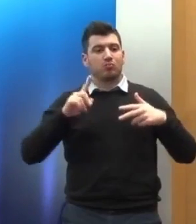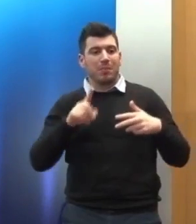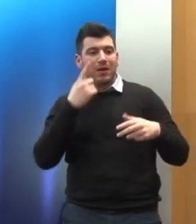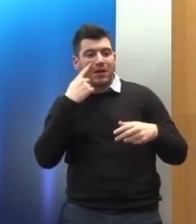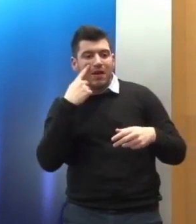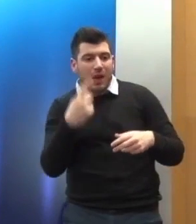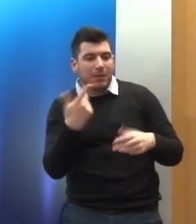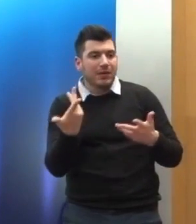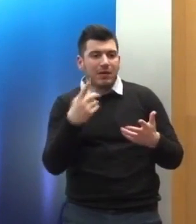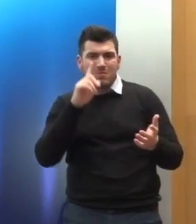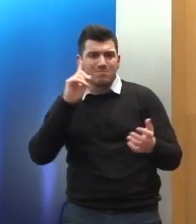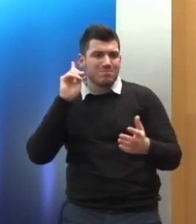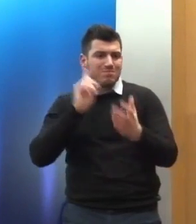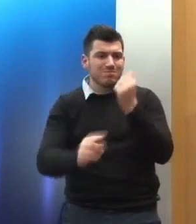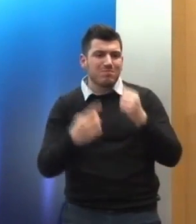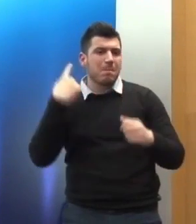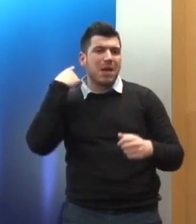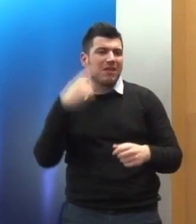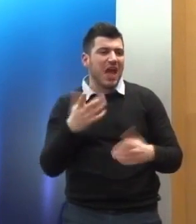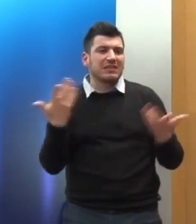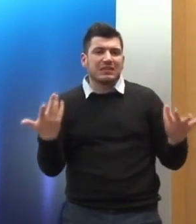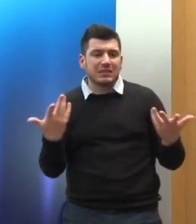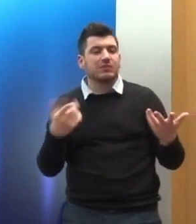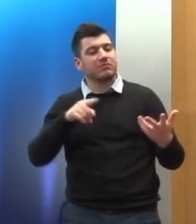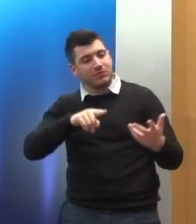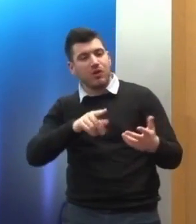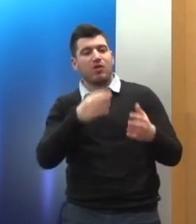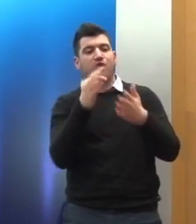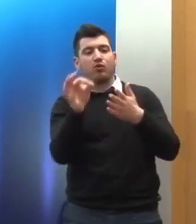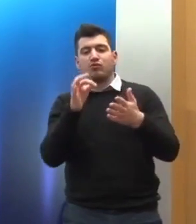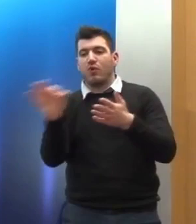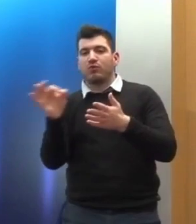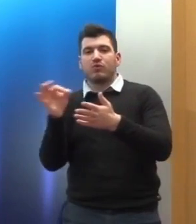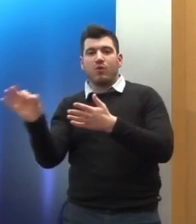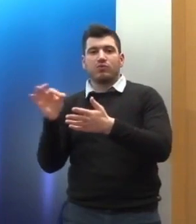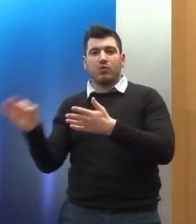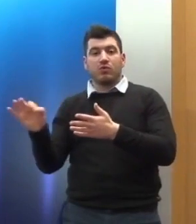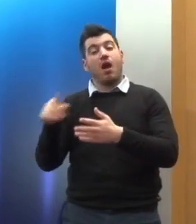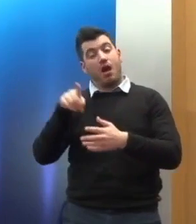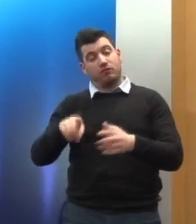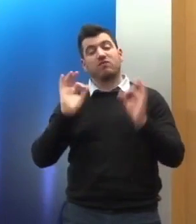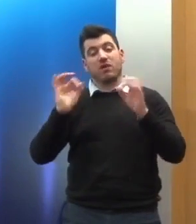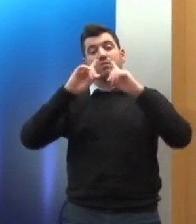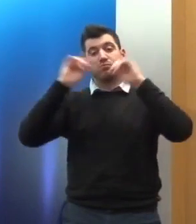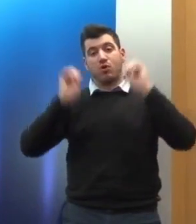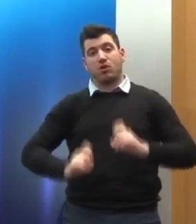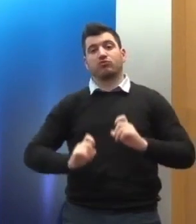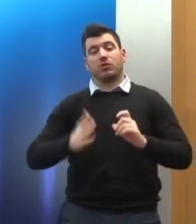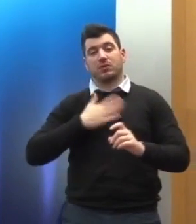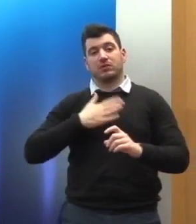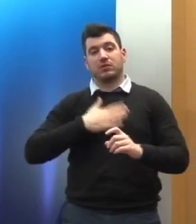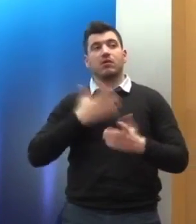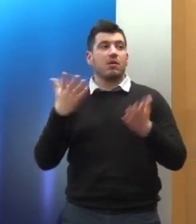διορθώνουμε τις παραβιάσεις μας. Αυτό είναι η πρώτη και σημαντικότερη υποχρέωση. Ήδη σε επικοινωνία με το Υπουργείο